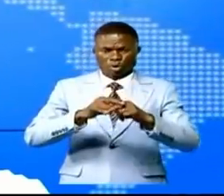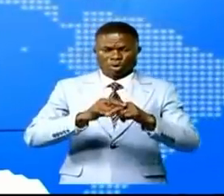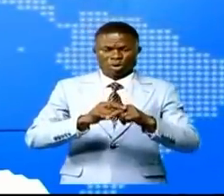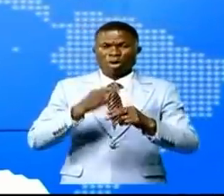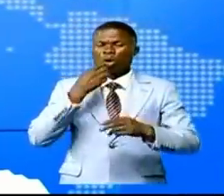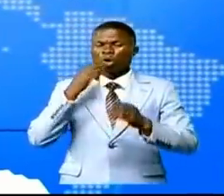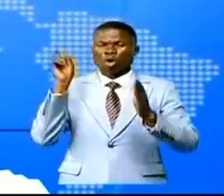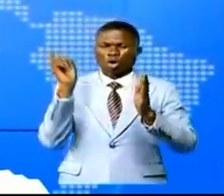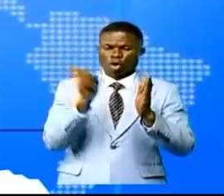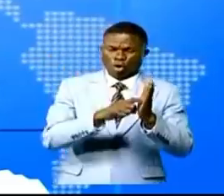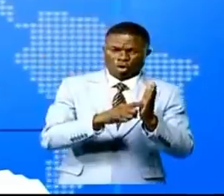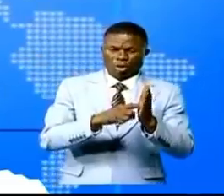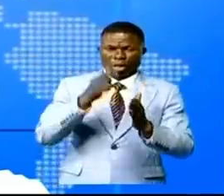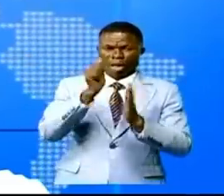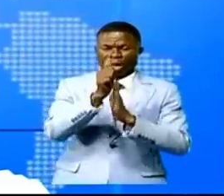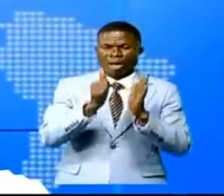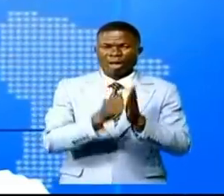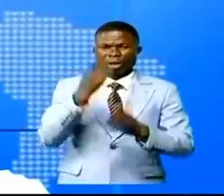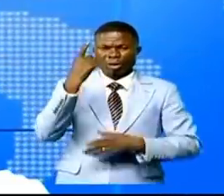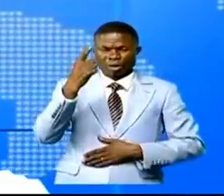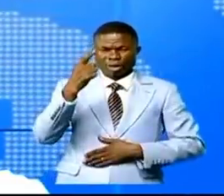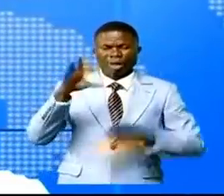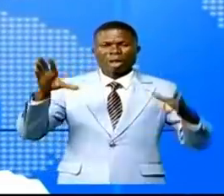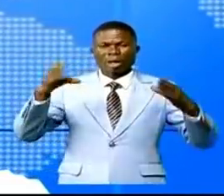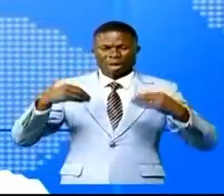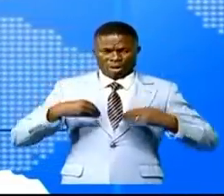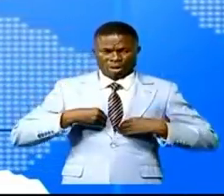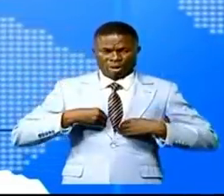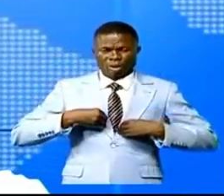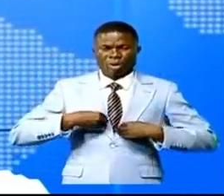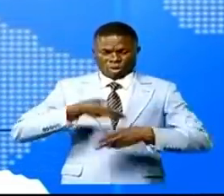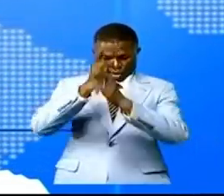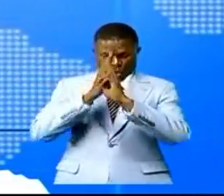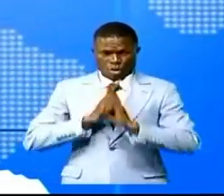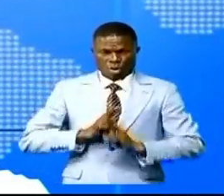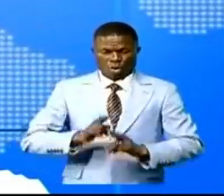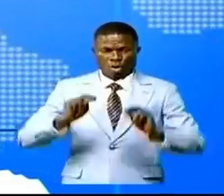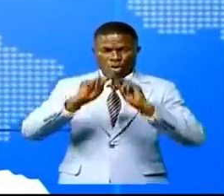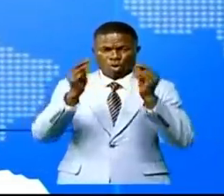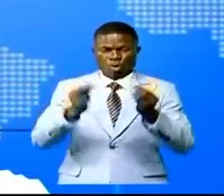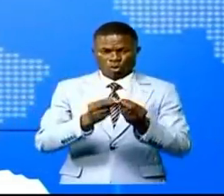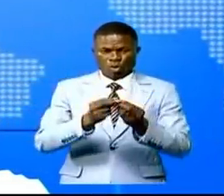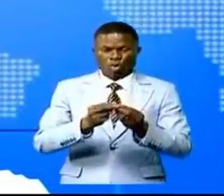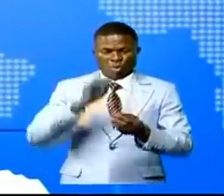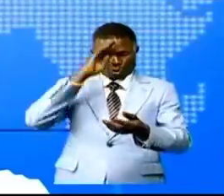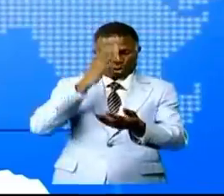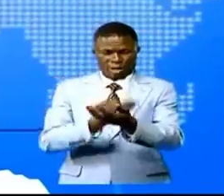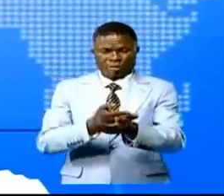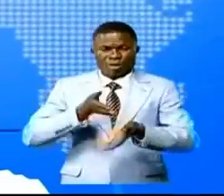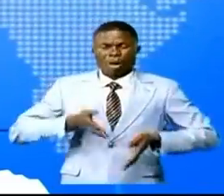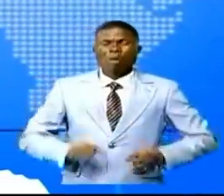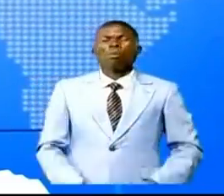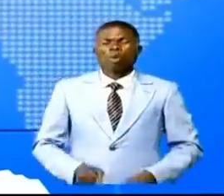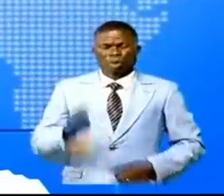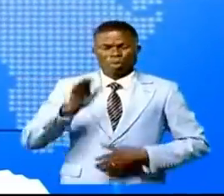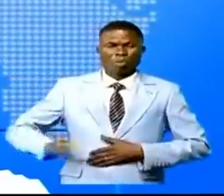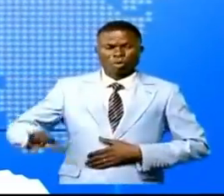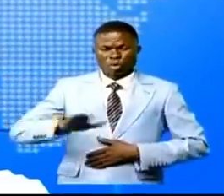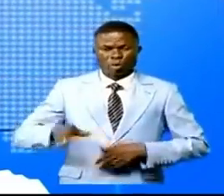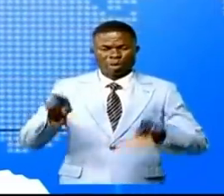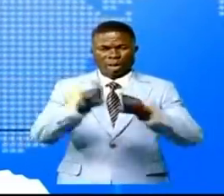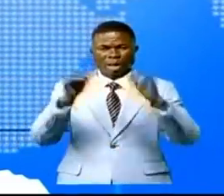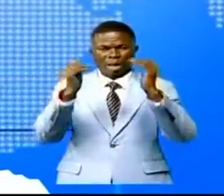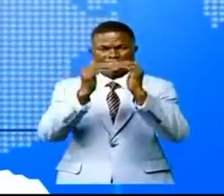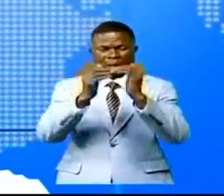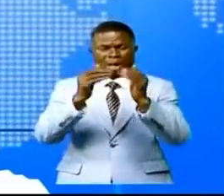Article 1er, est admis à titre posthume dans l'Ordre national et renationaux Kabila Lumumba, au